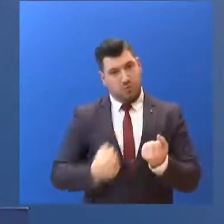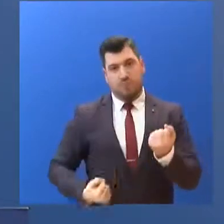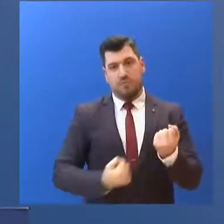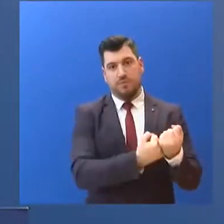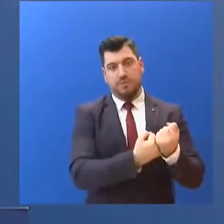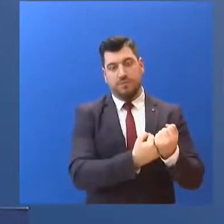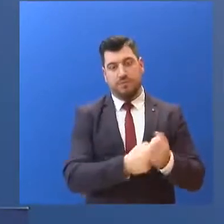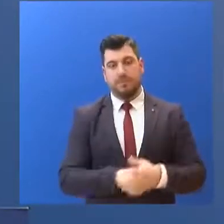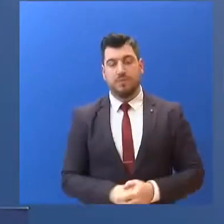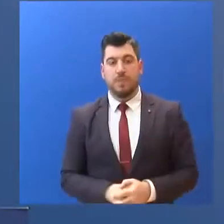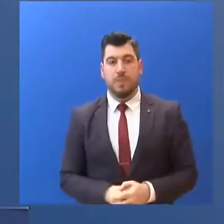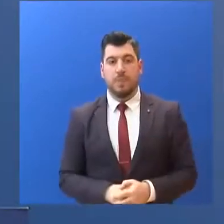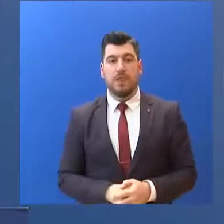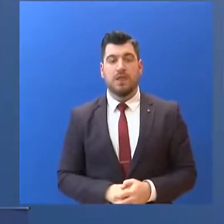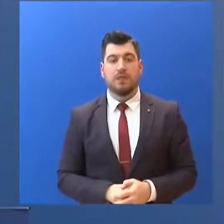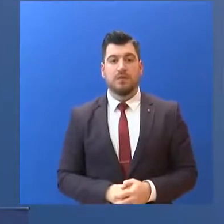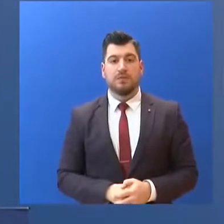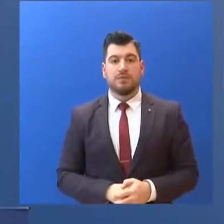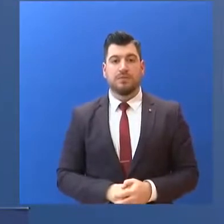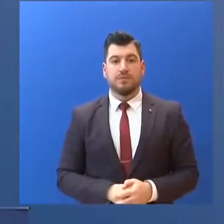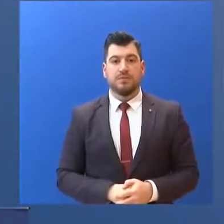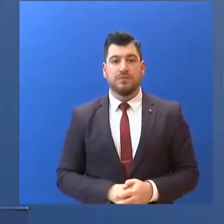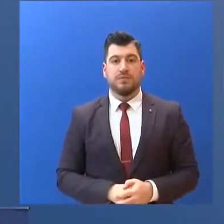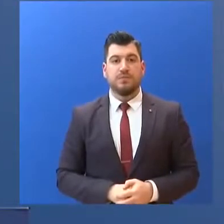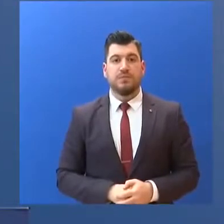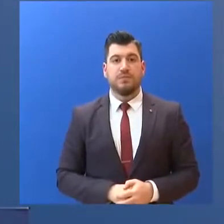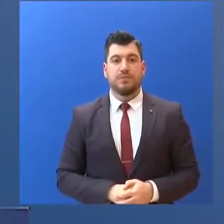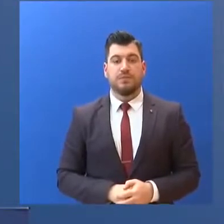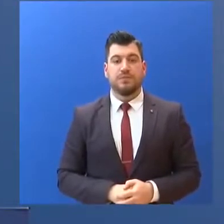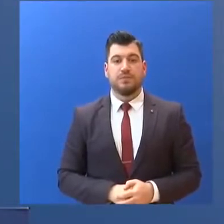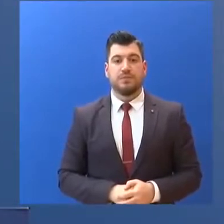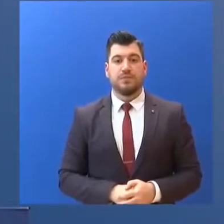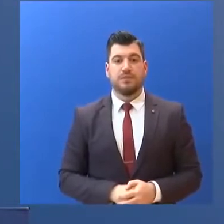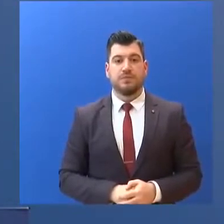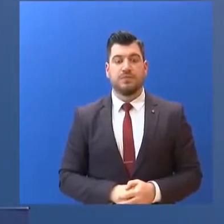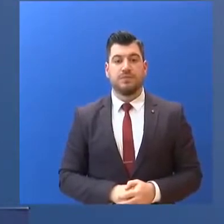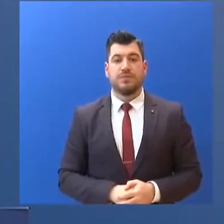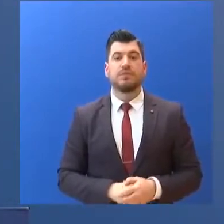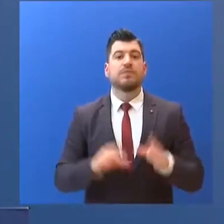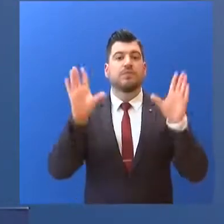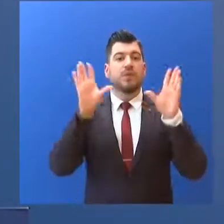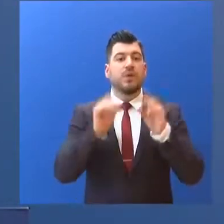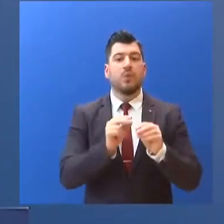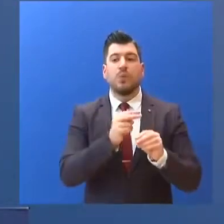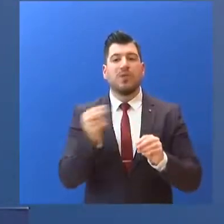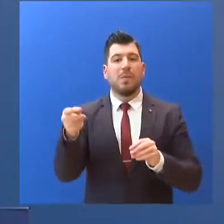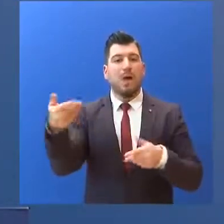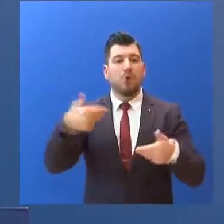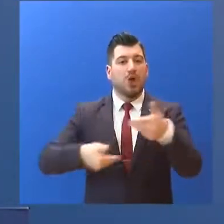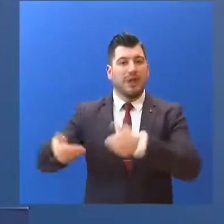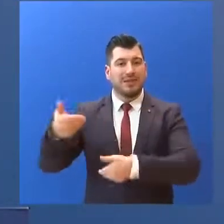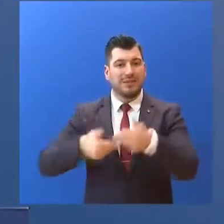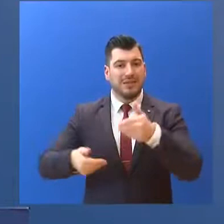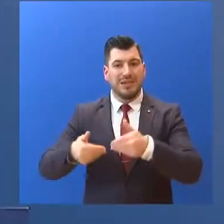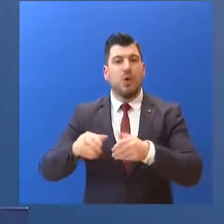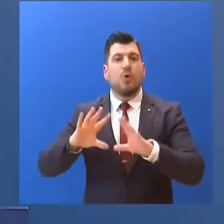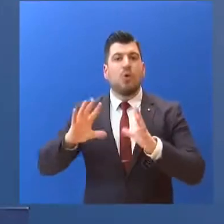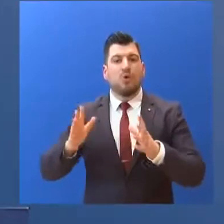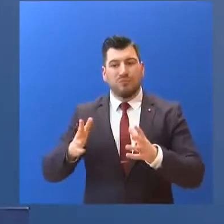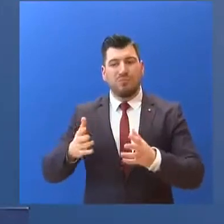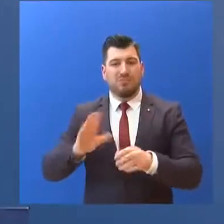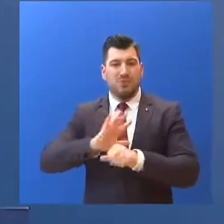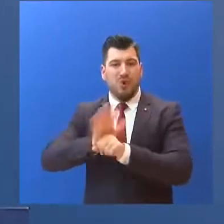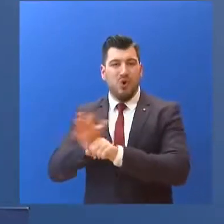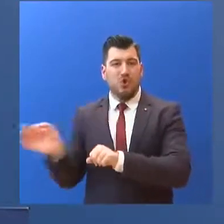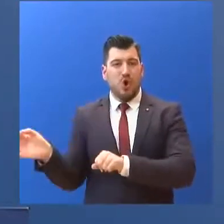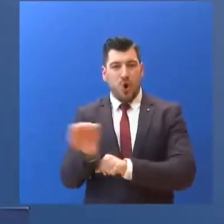Όσον αφορά την ένταξη των δομών... στο σύστημα υγείας αντιμετώπισης του κορονοϊού. Θα ήθελα να επισημάνω... και